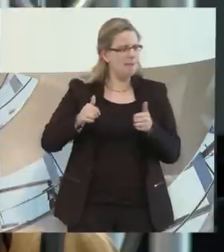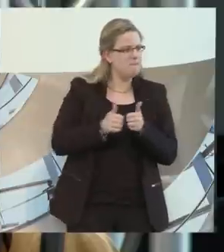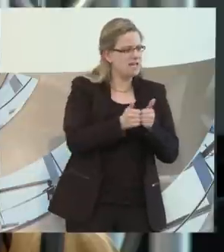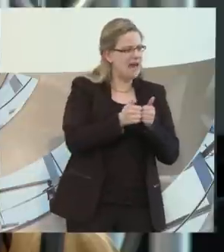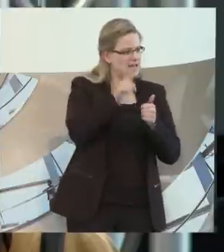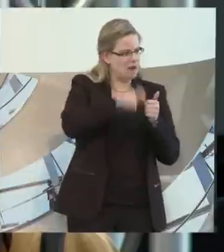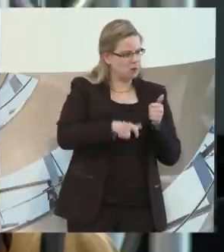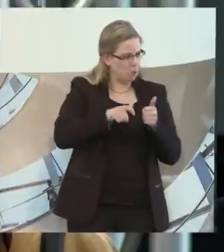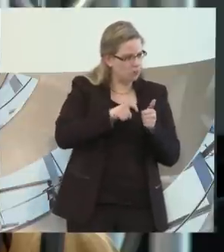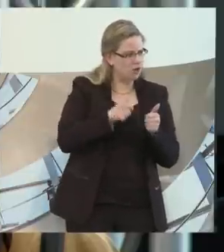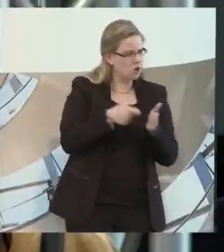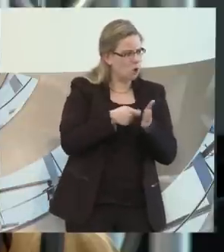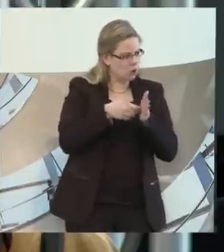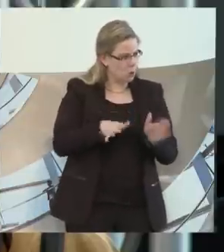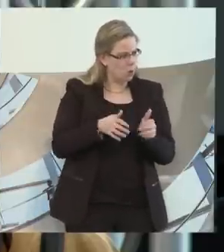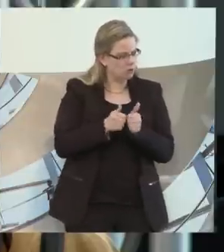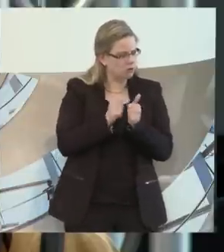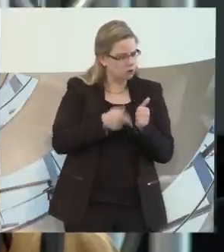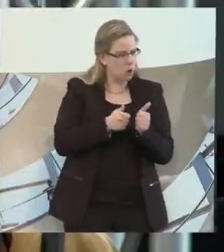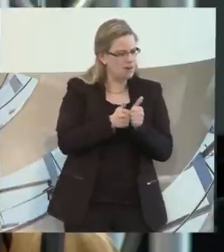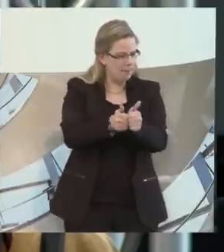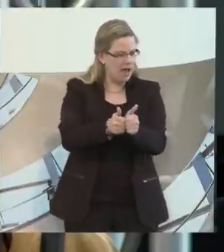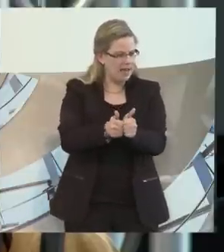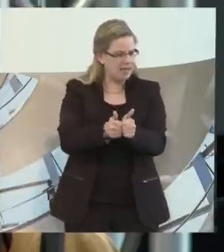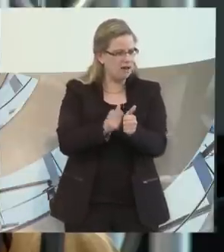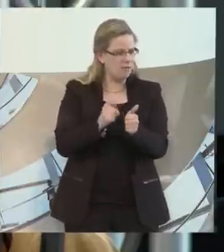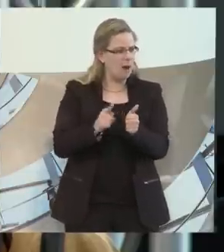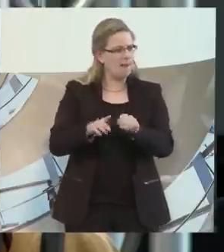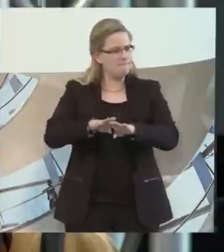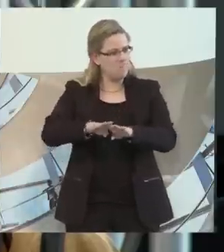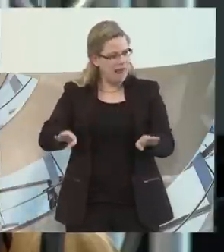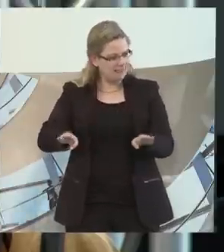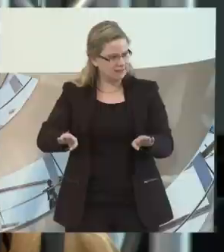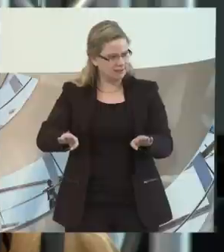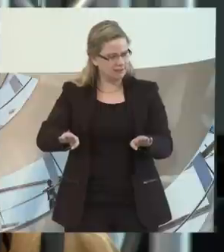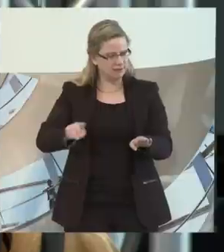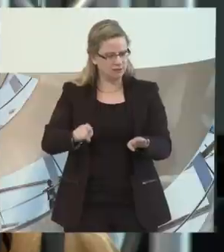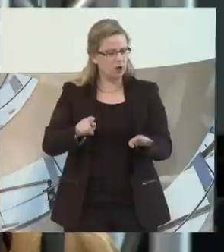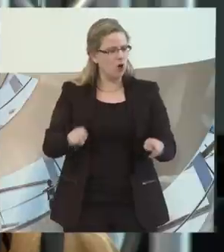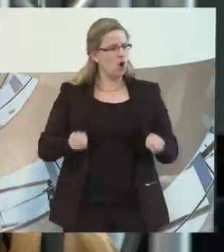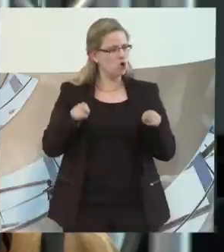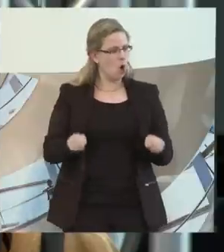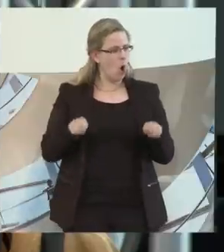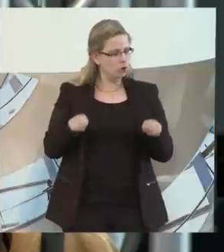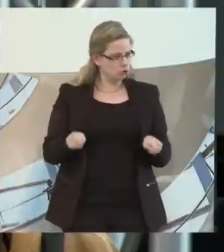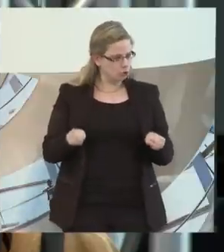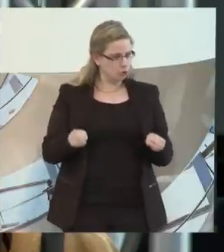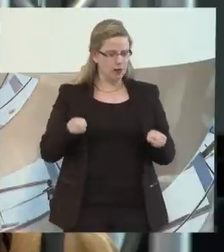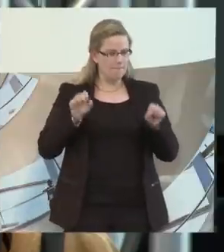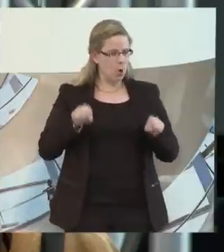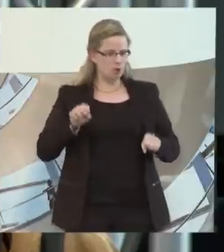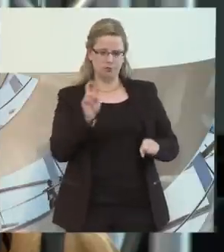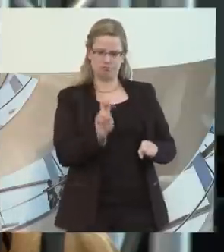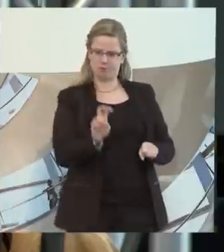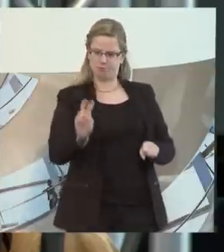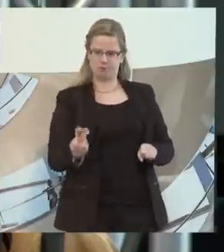Und der Platz oder das Angebot an Rollstuhlplätzen ist meistens auf ein Minimum reduziert. Das heißt,